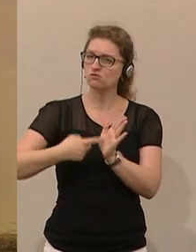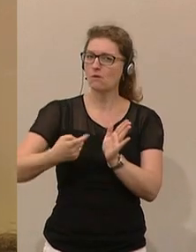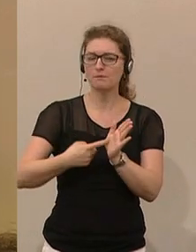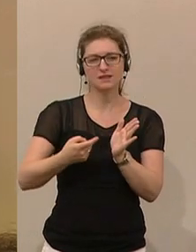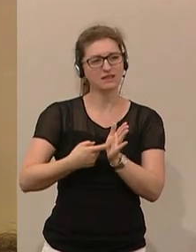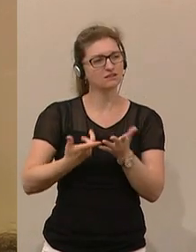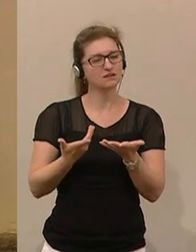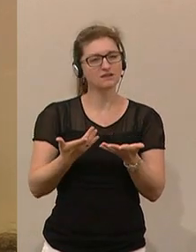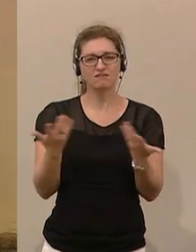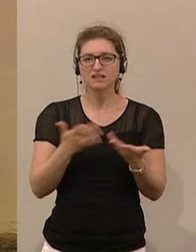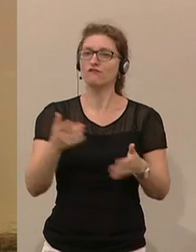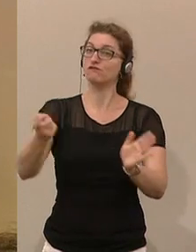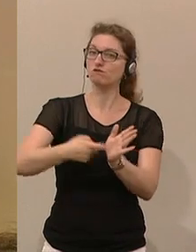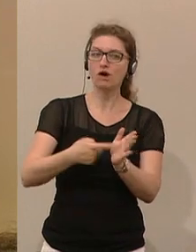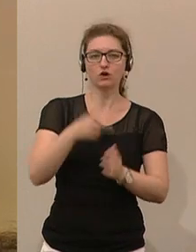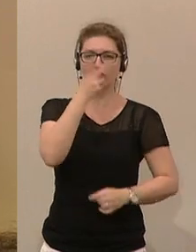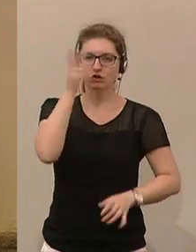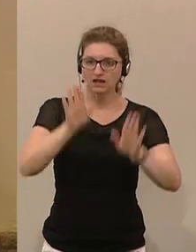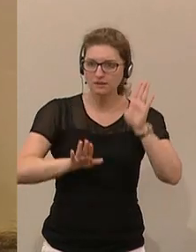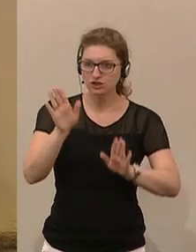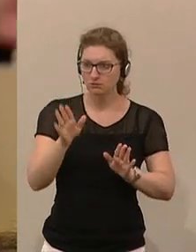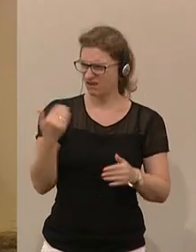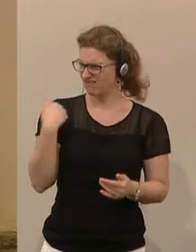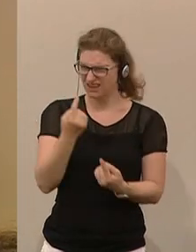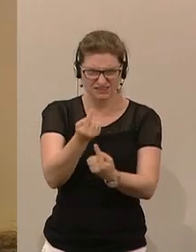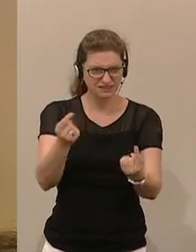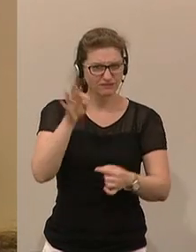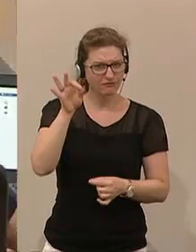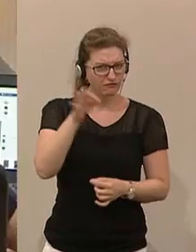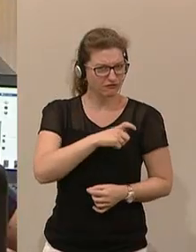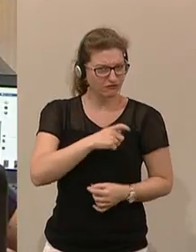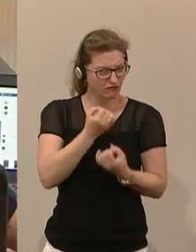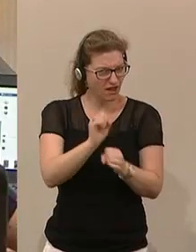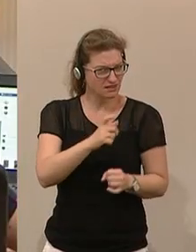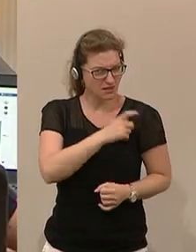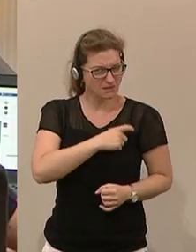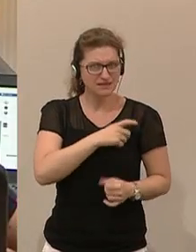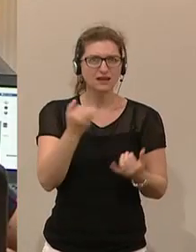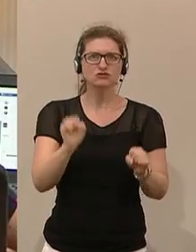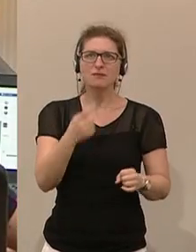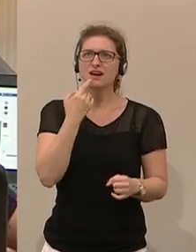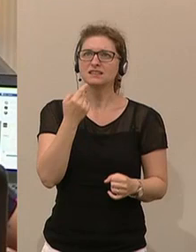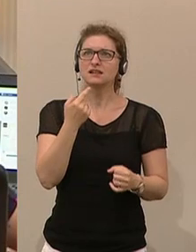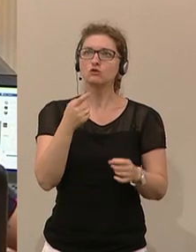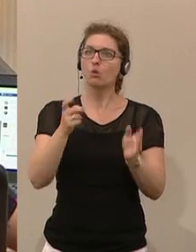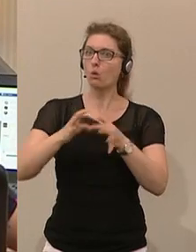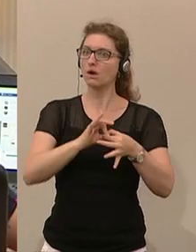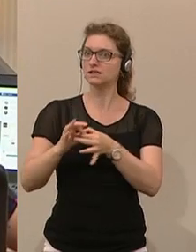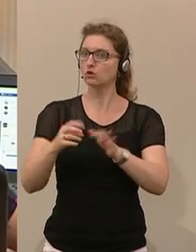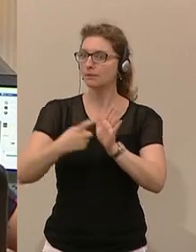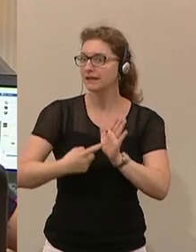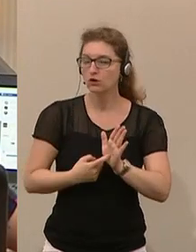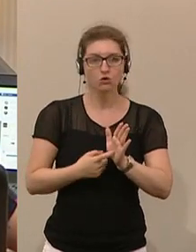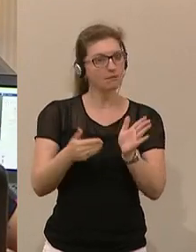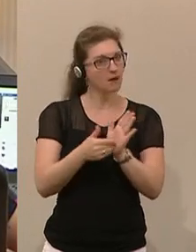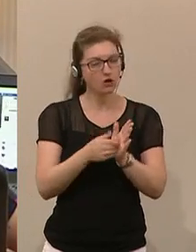Volksabstimmung. Das waren doch Sie von der Freiheitlichen Partei, die immer gesagt haben, Koalitionsbedingungen, Volksabstimmung. Was